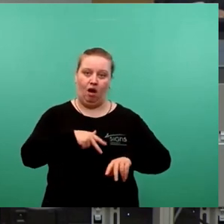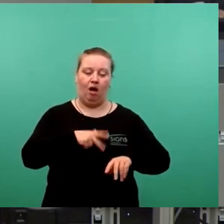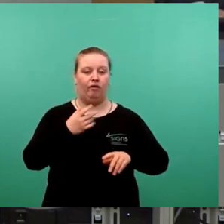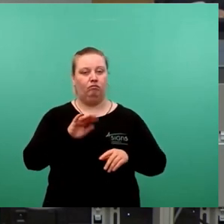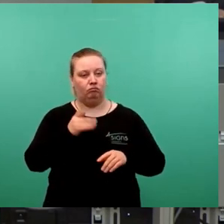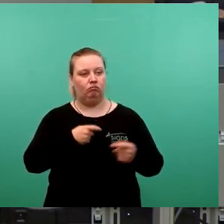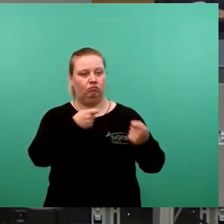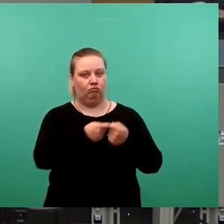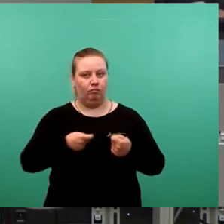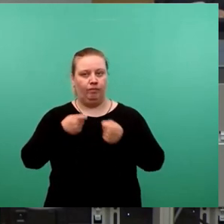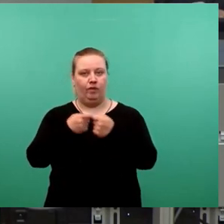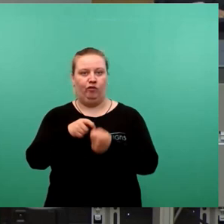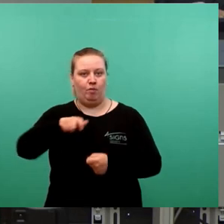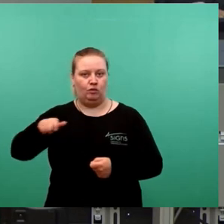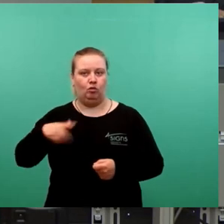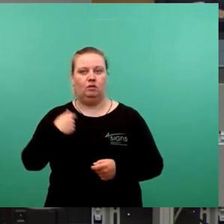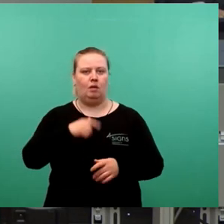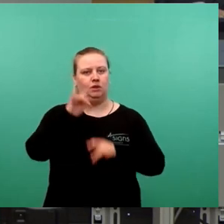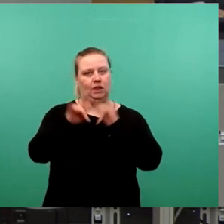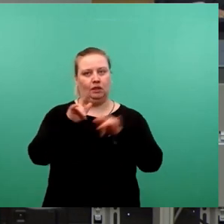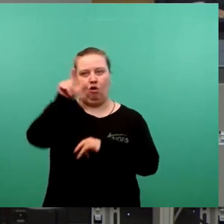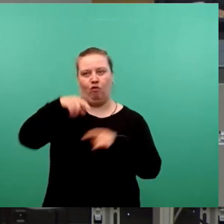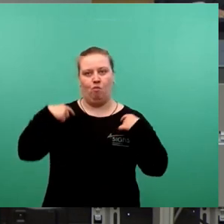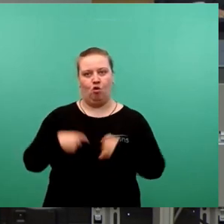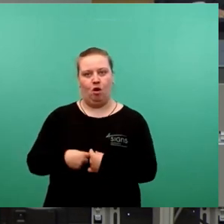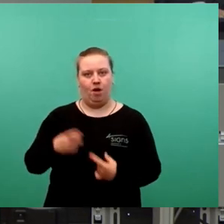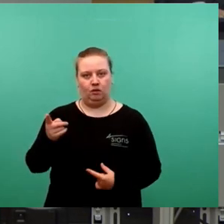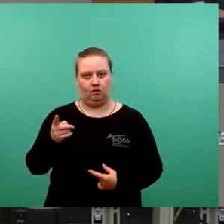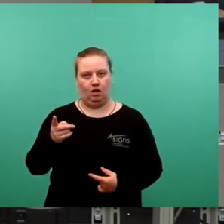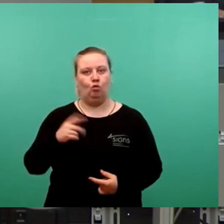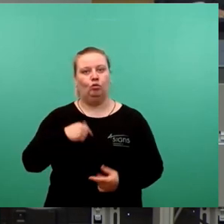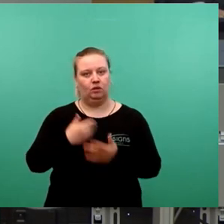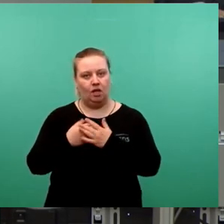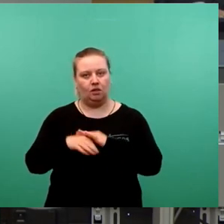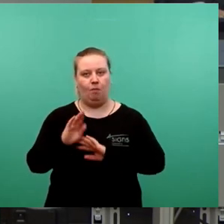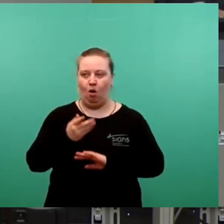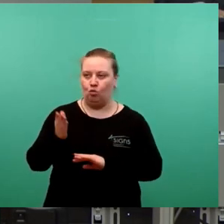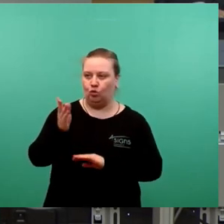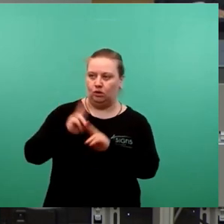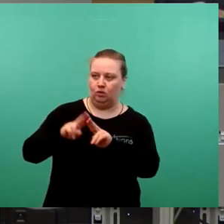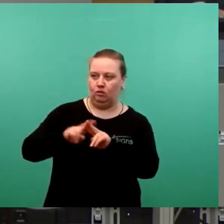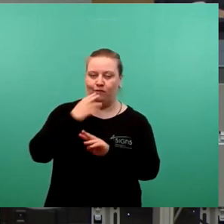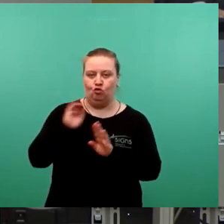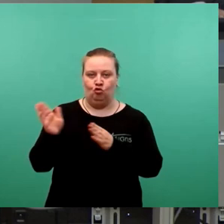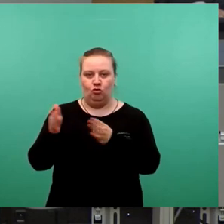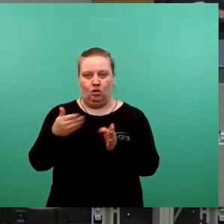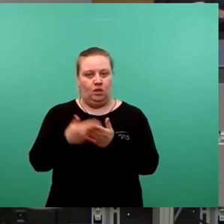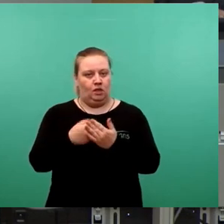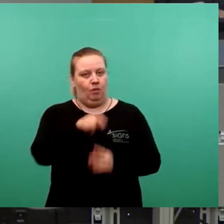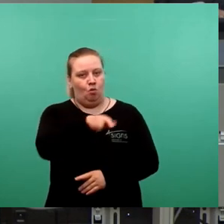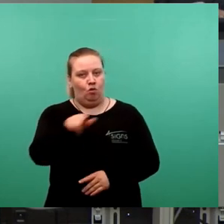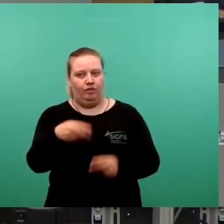für all jene sein, die Kritik am Oberbürgermeister haben und die dessen Kurs korrigieren wollen. Dafür stehen Sie auch.